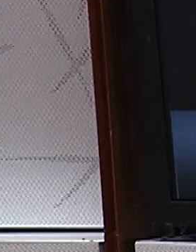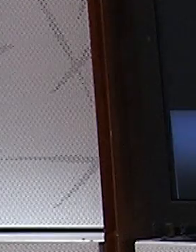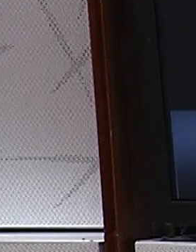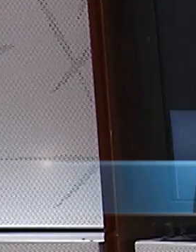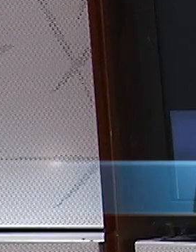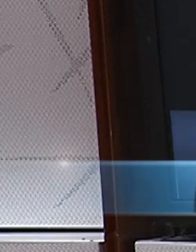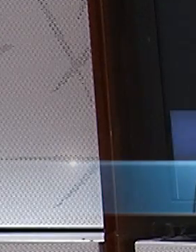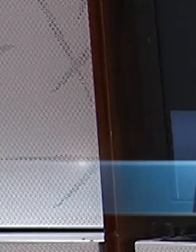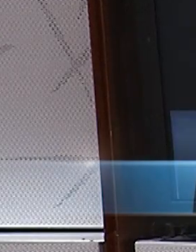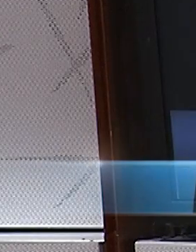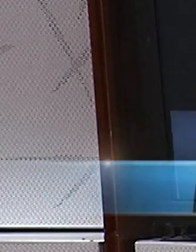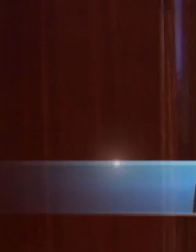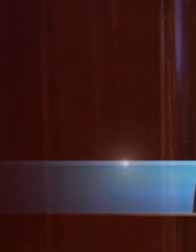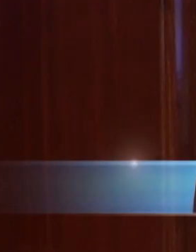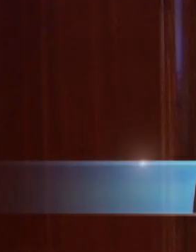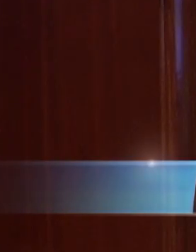黃毓民議員